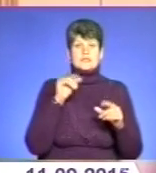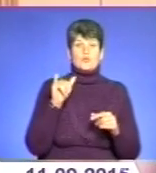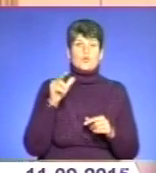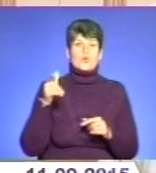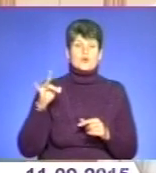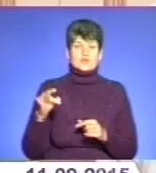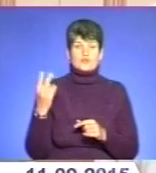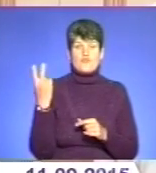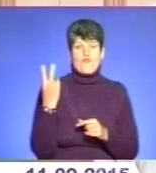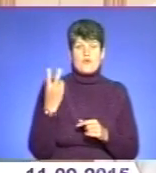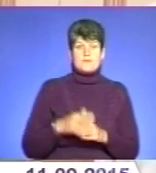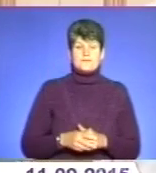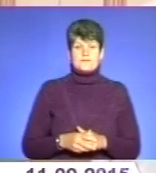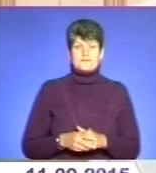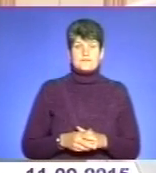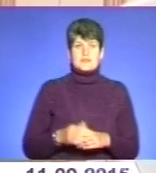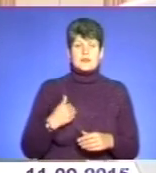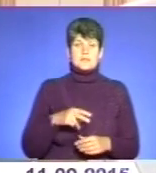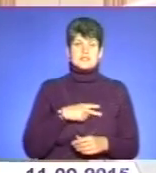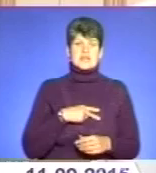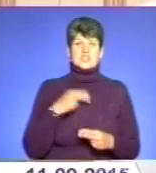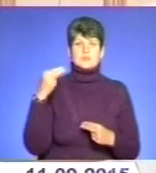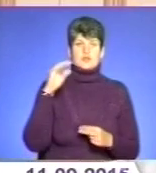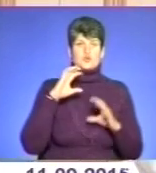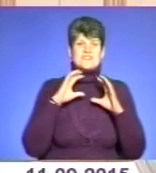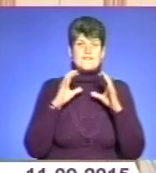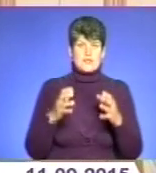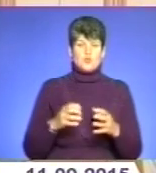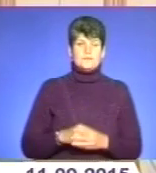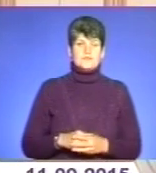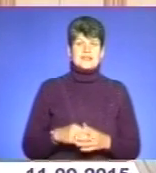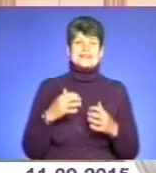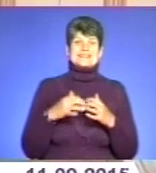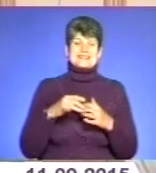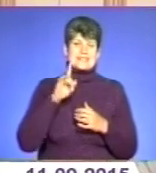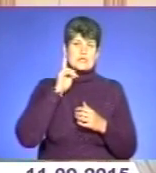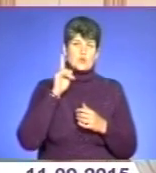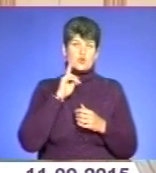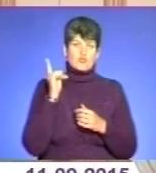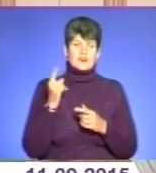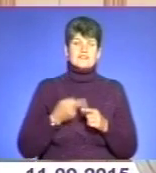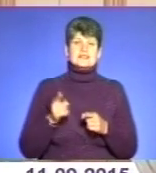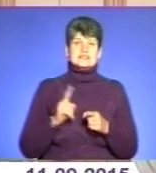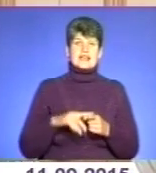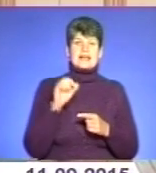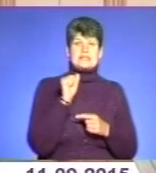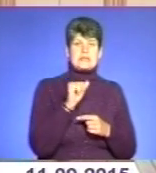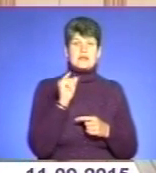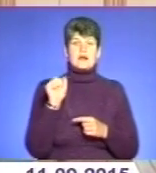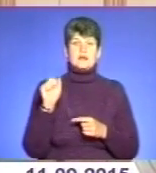двоє. Є призер чемпіонату світу. Серед юніорів це Андрій Антонюк.